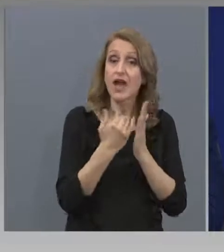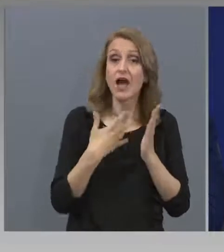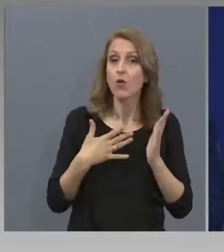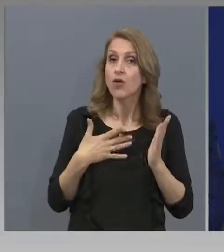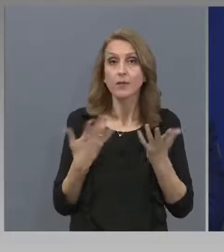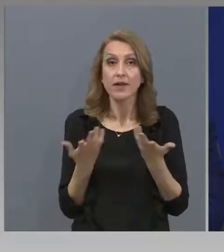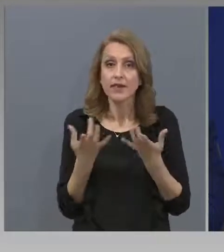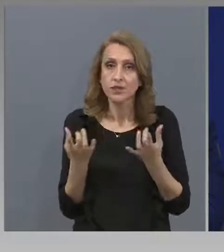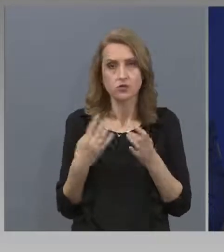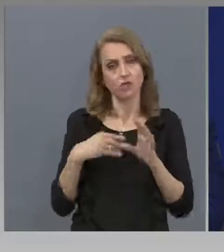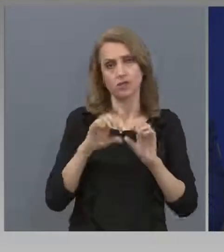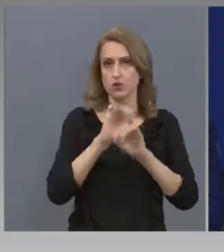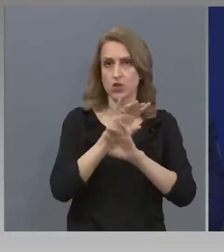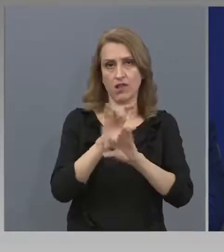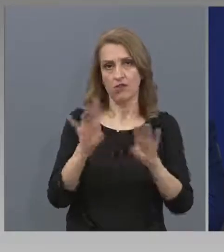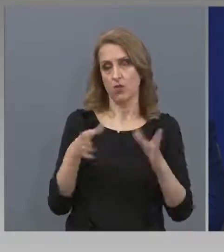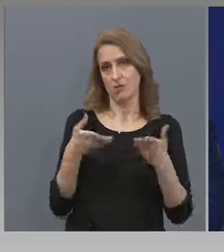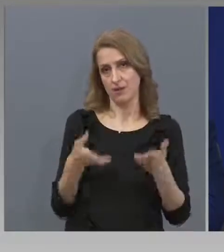информираме за това.